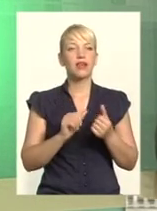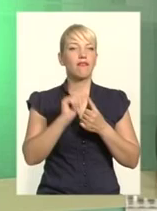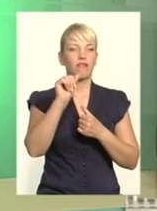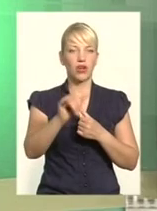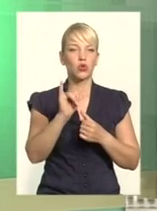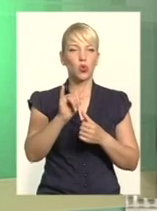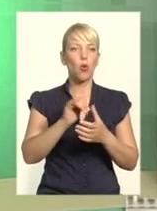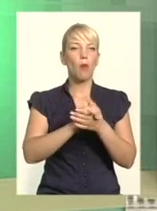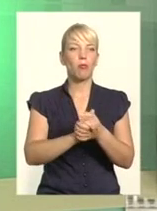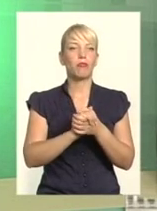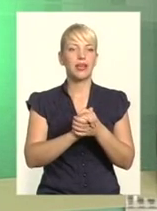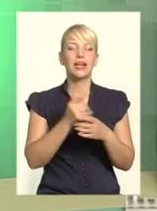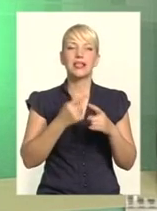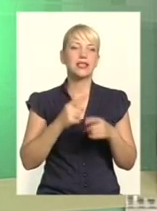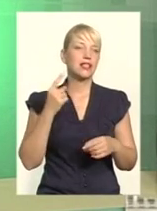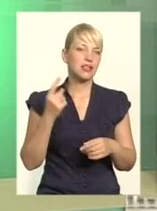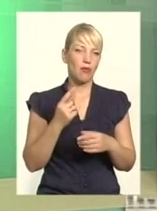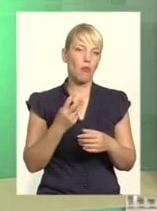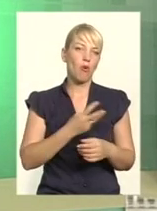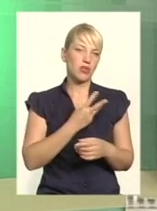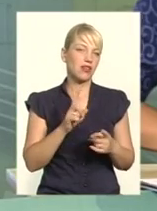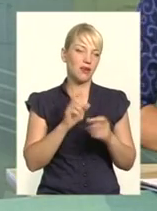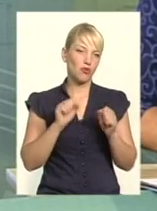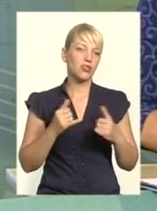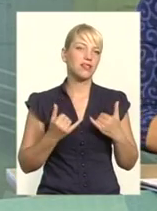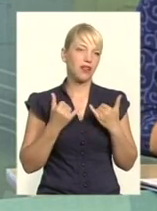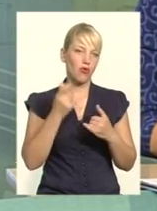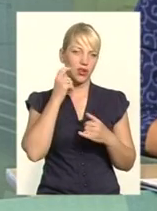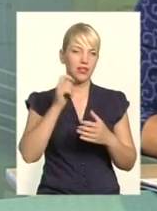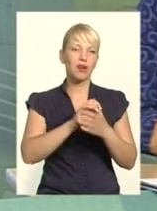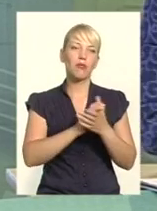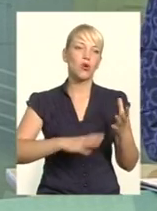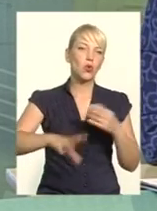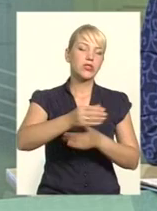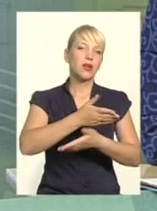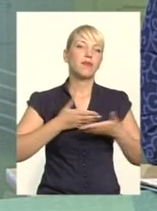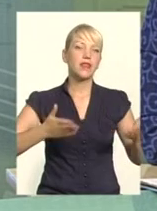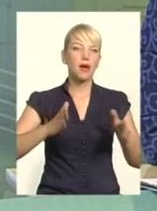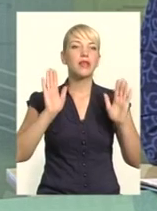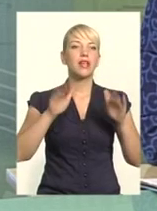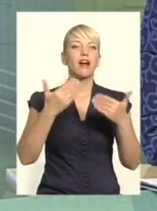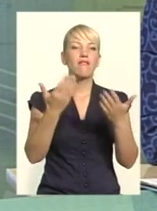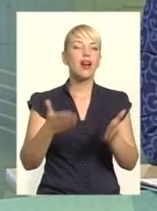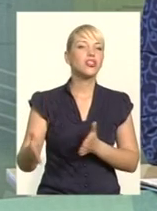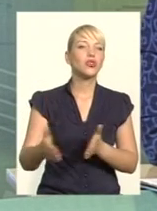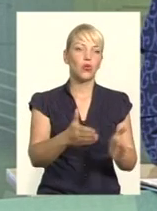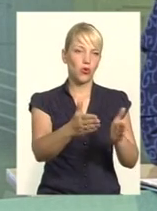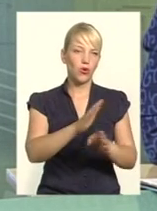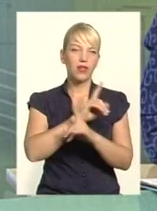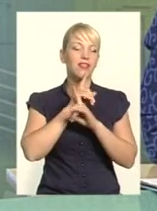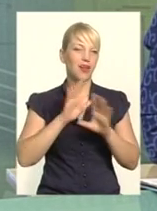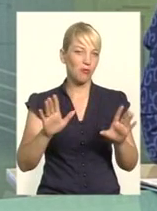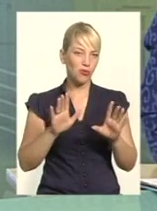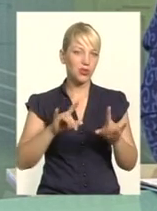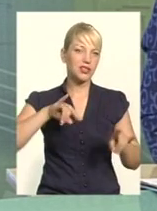може бути в Україні. Дякую вам, миру усім нам, і нехай ваші шляхи, ваші дороги не будуть